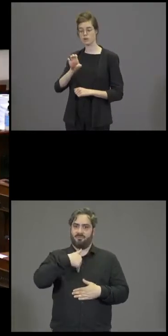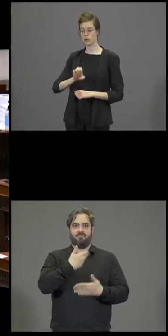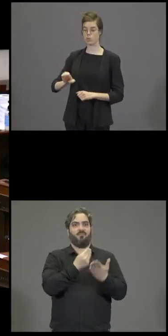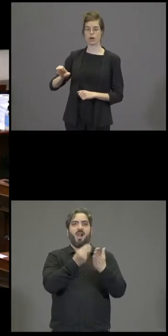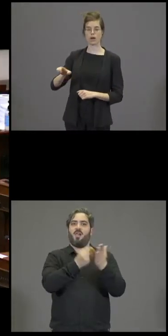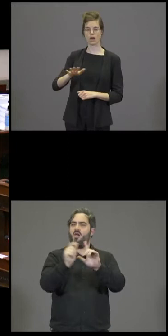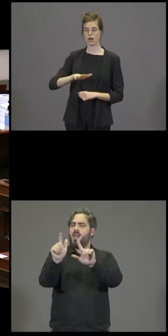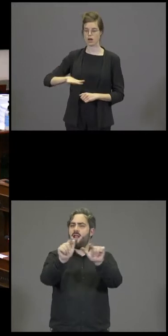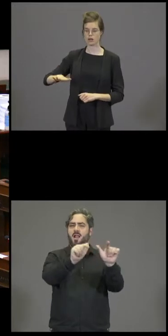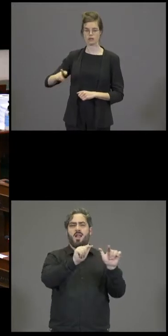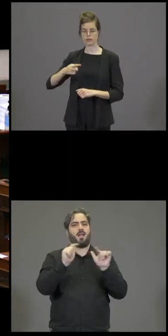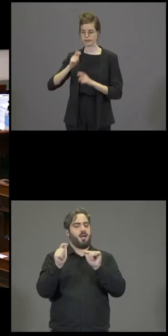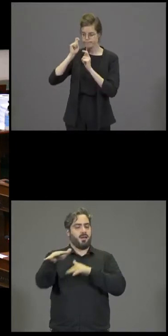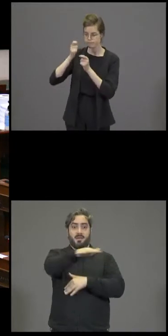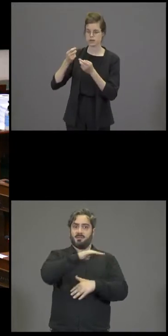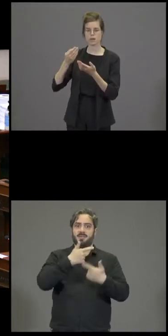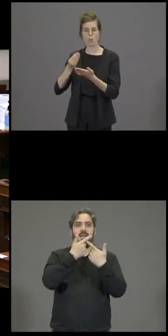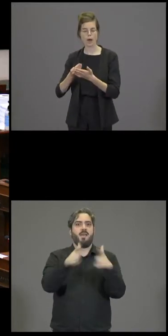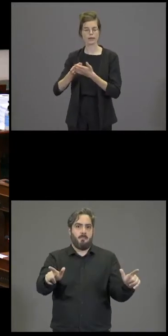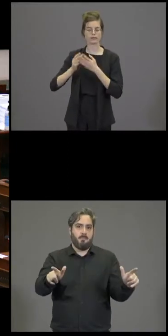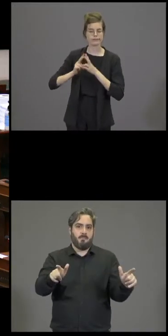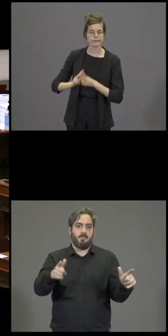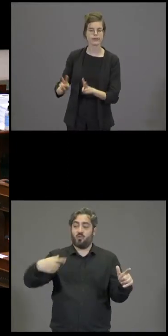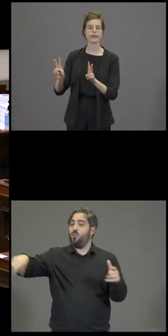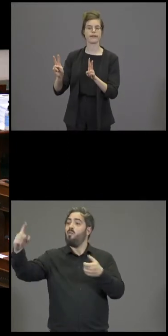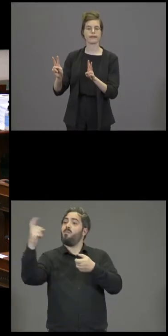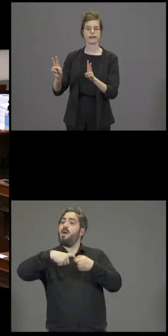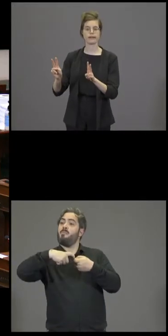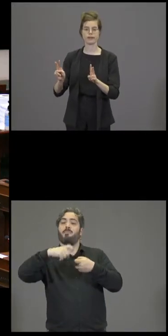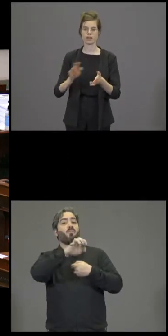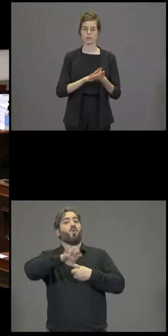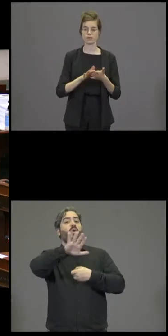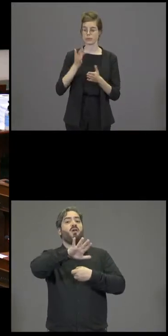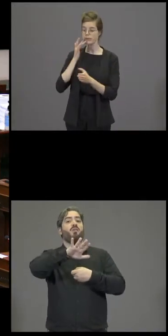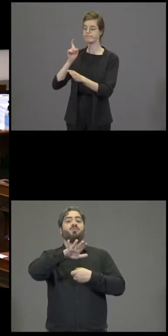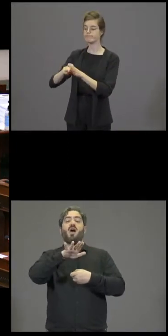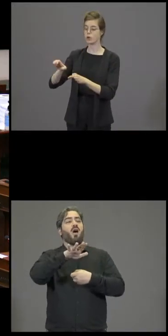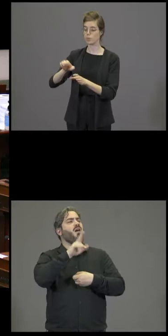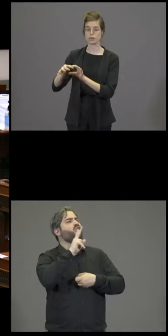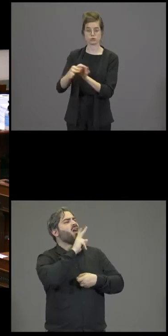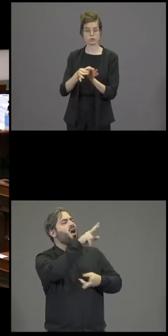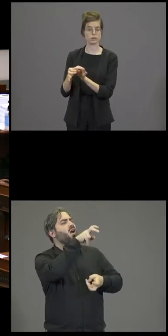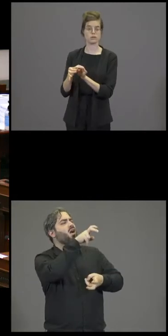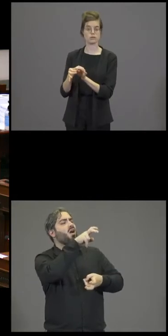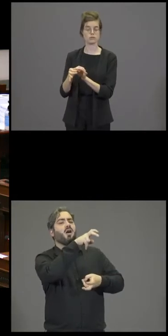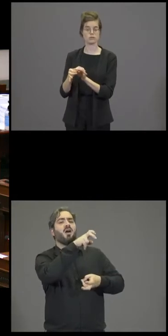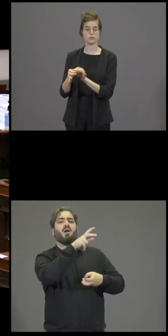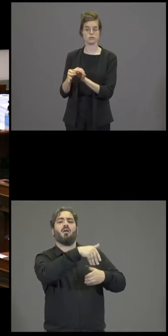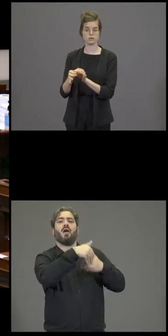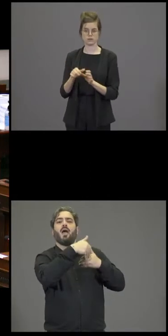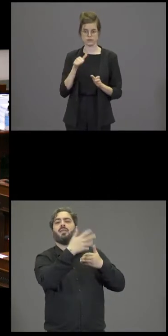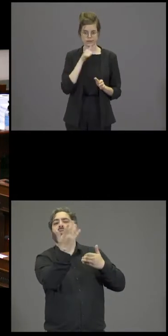espace de liberté. On ne peut pas être membre de l'Union Européenne en prenant d'un côté les avantages économiques, les aides pour